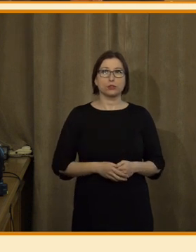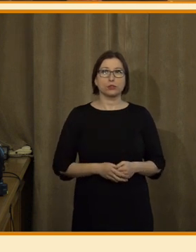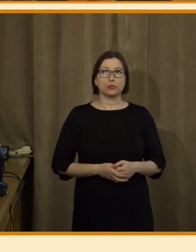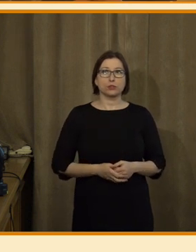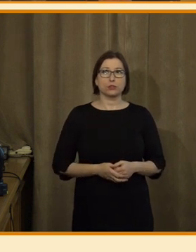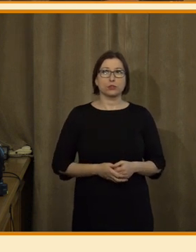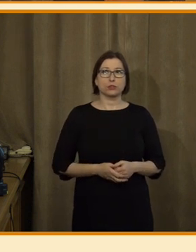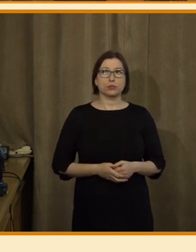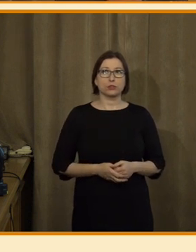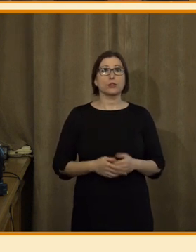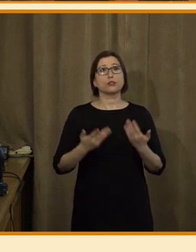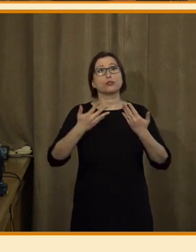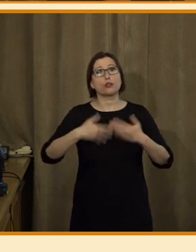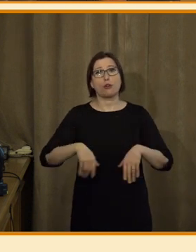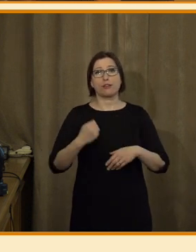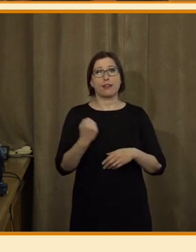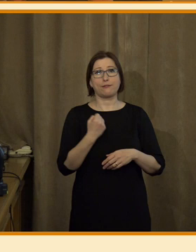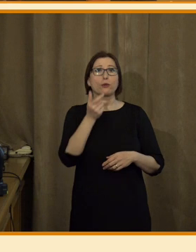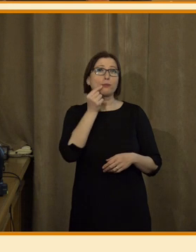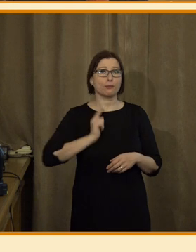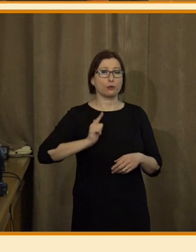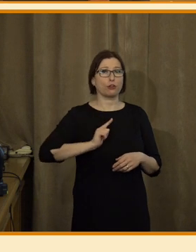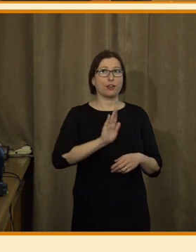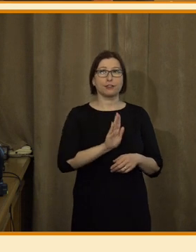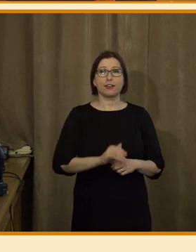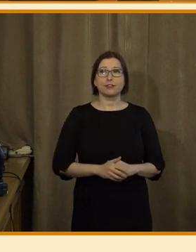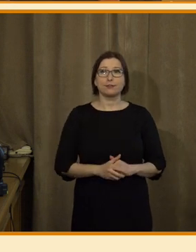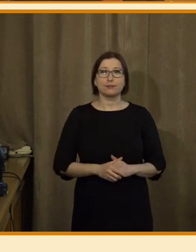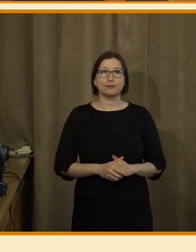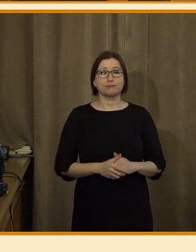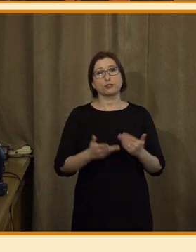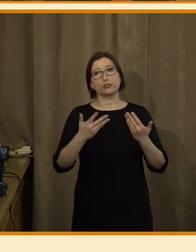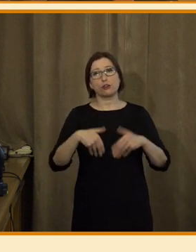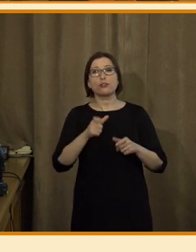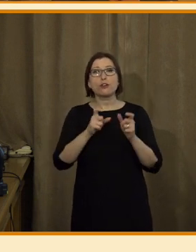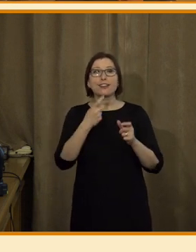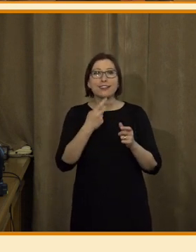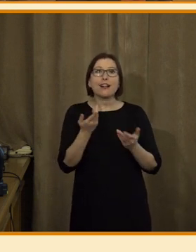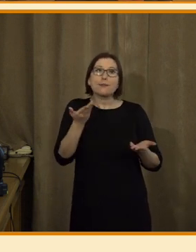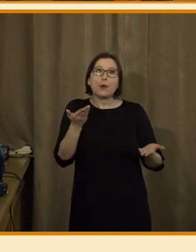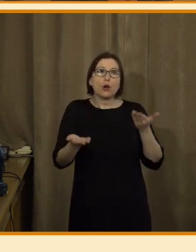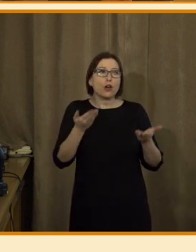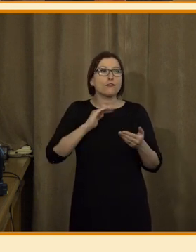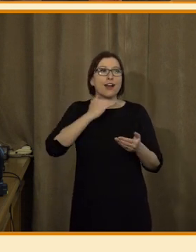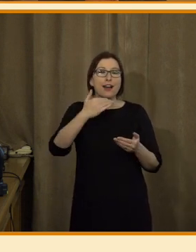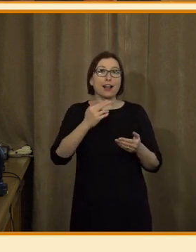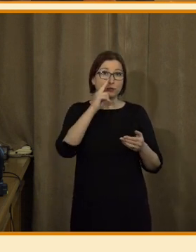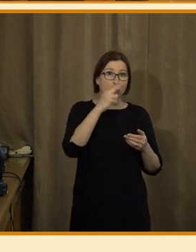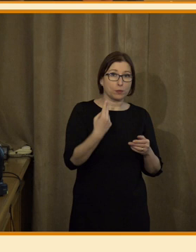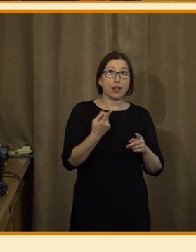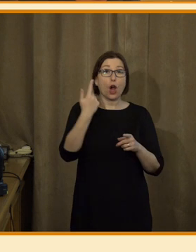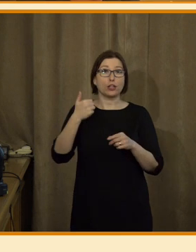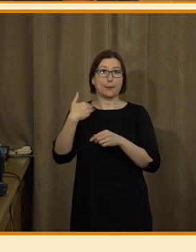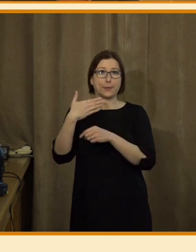No tak to je hrozná škoda. Ještě počkejte. To je škoda, protože by se vám postil hlasy, který budou od